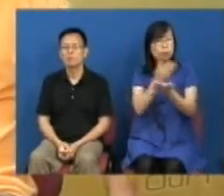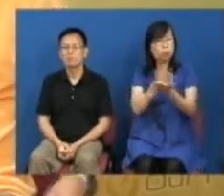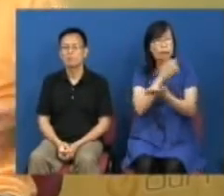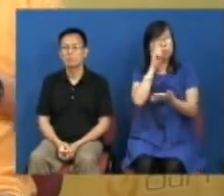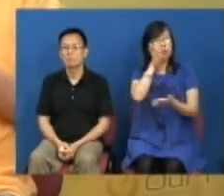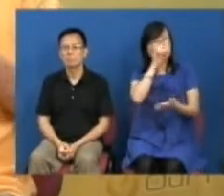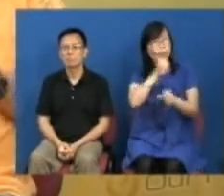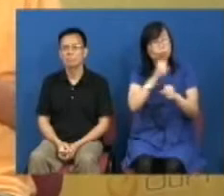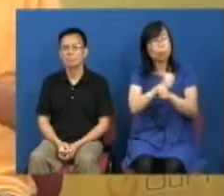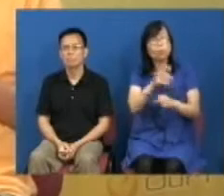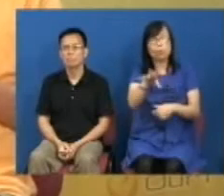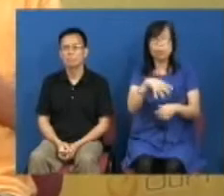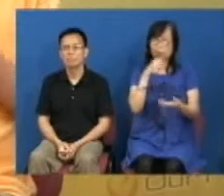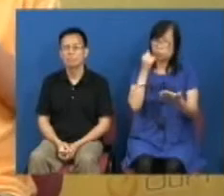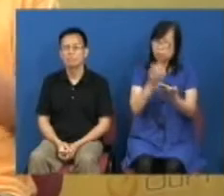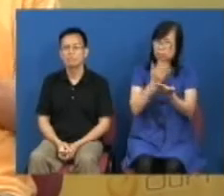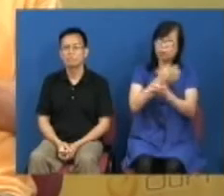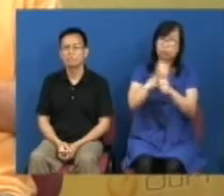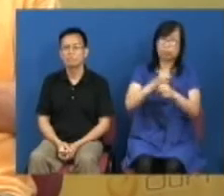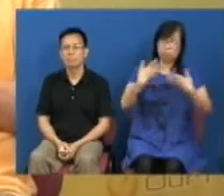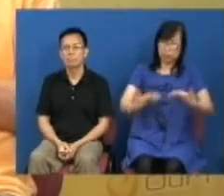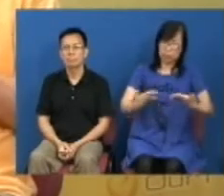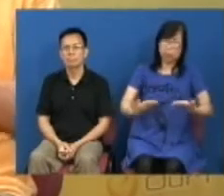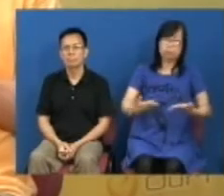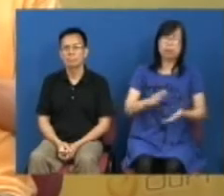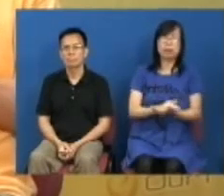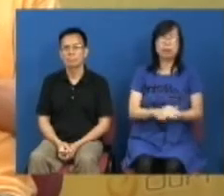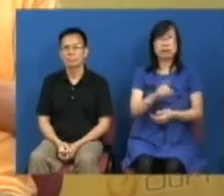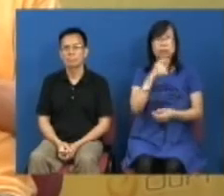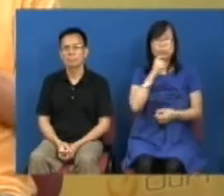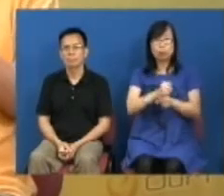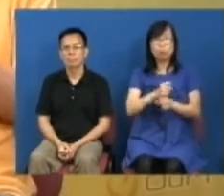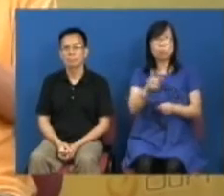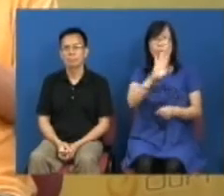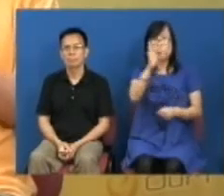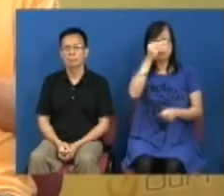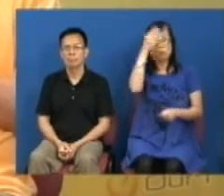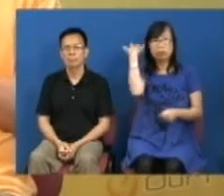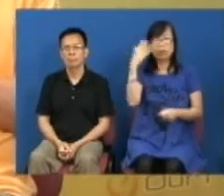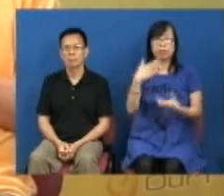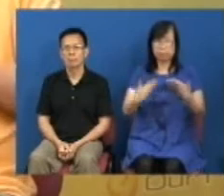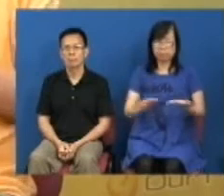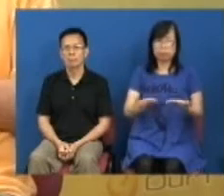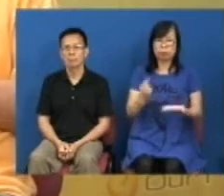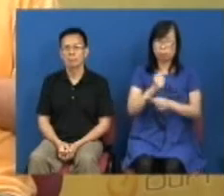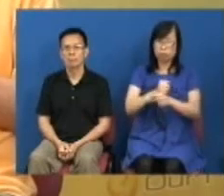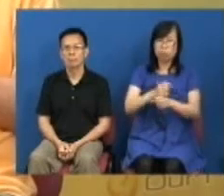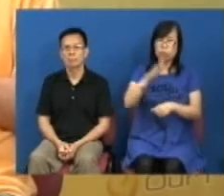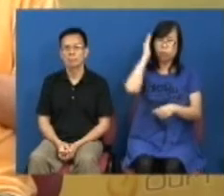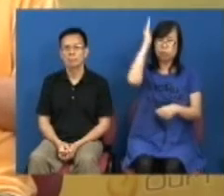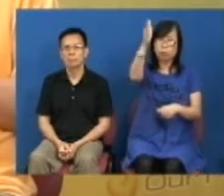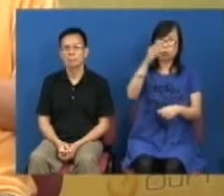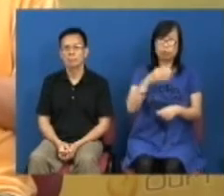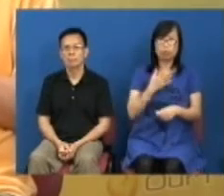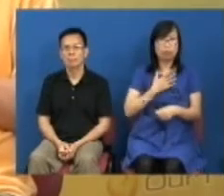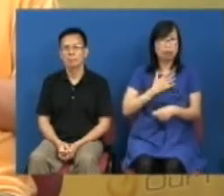做到足如果他今天做得到这些事情大家不要忘记他今天走得到这一步日后真的令